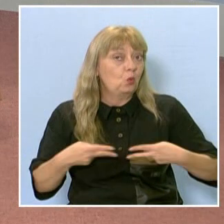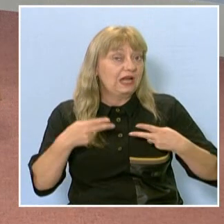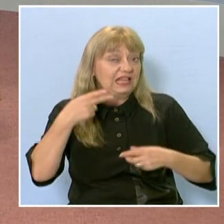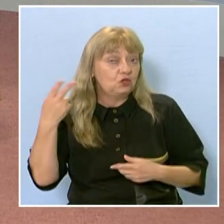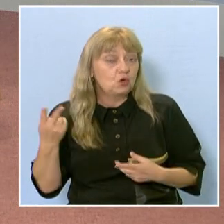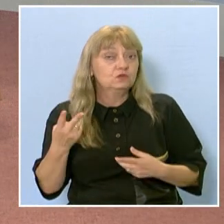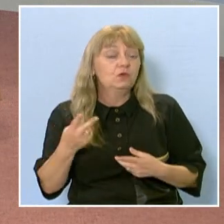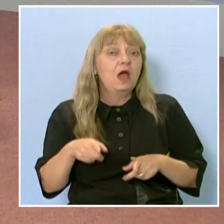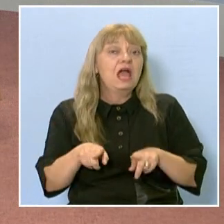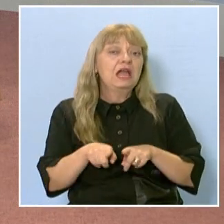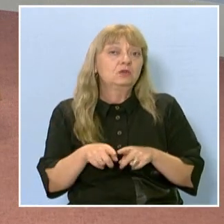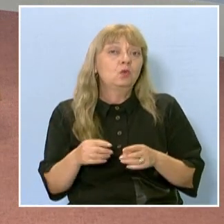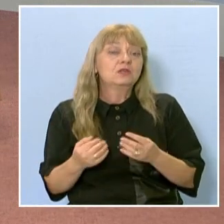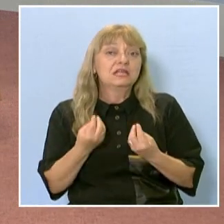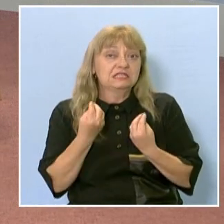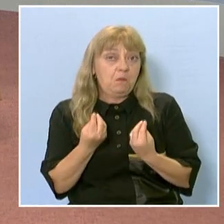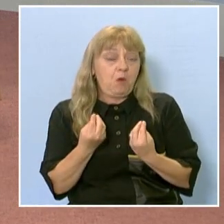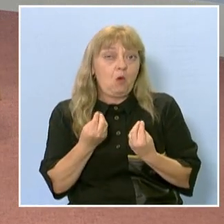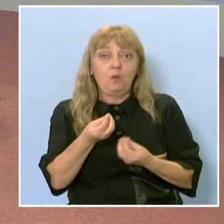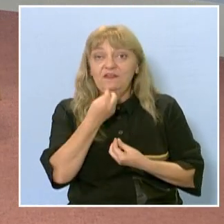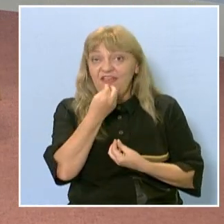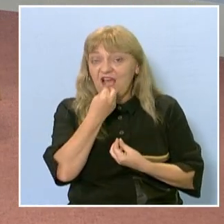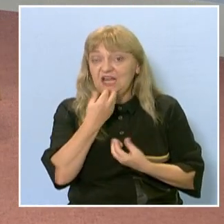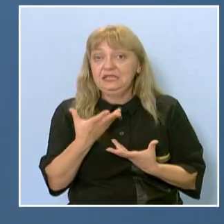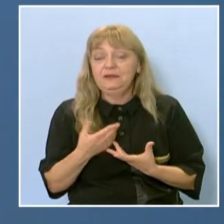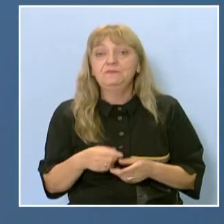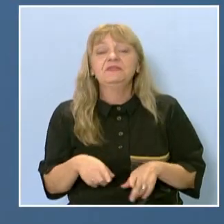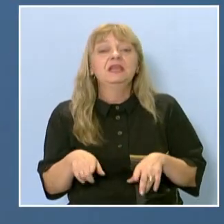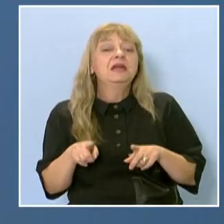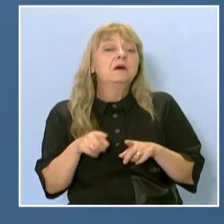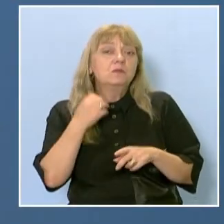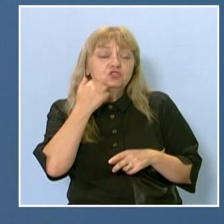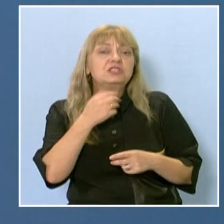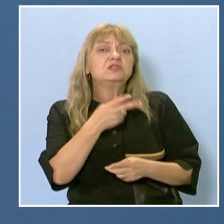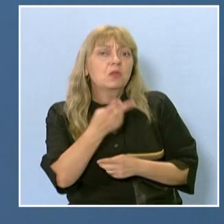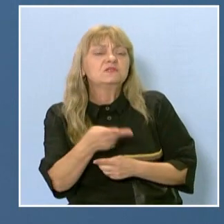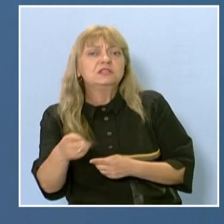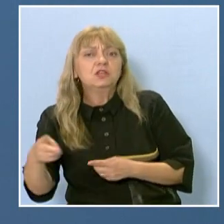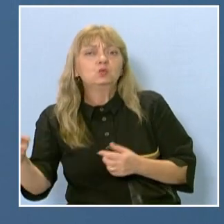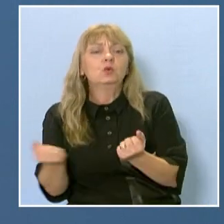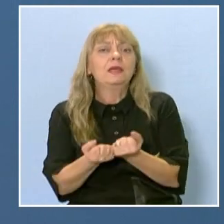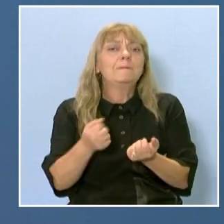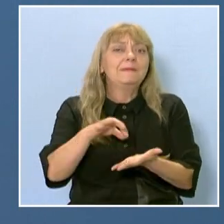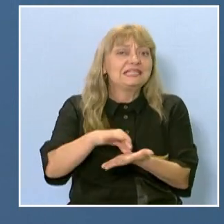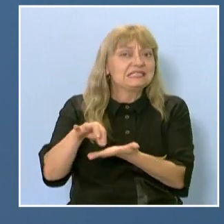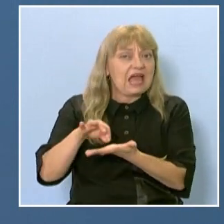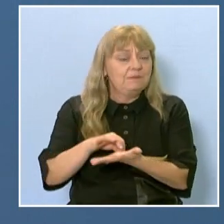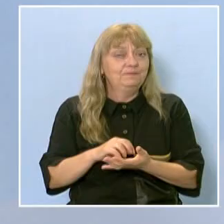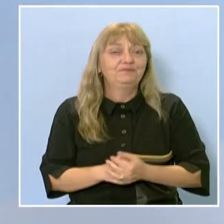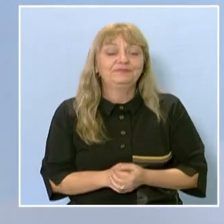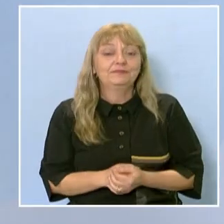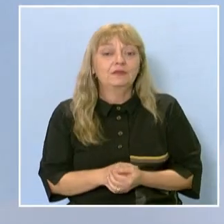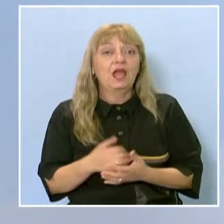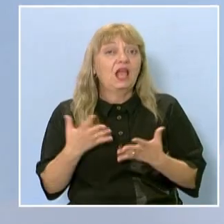-хубави ястия, а също и в молекулярната кухня и на много други места. Какъв опит